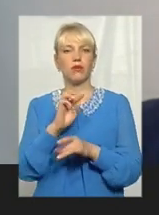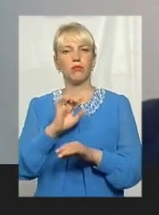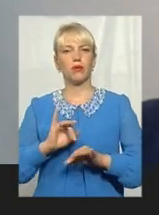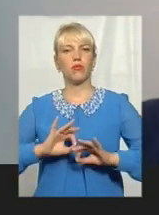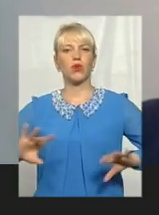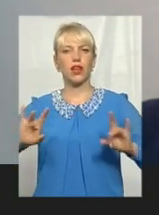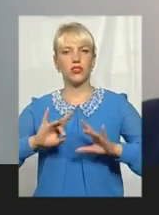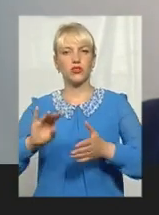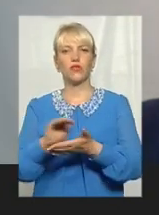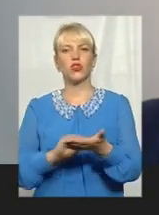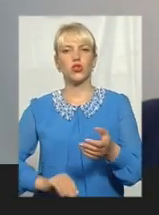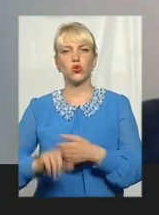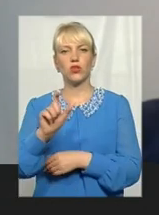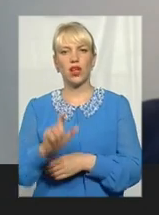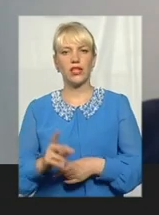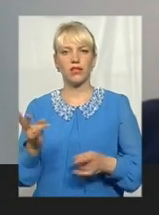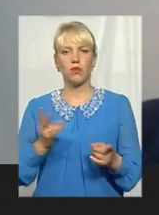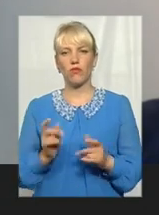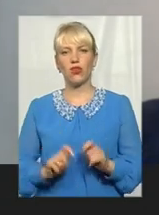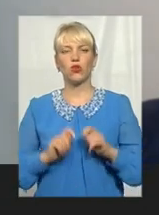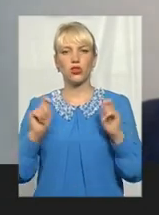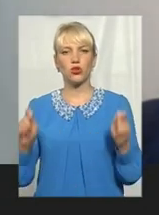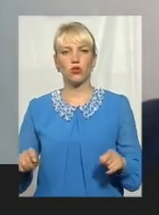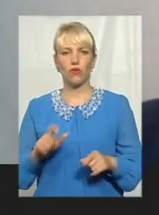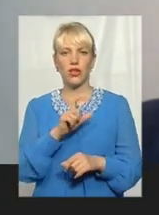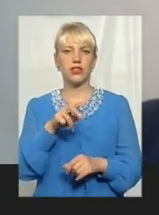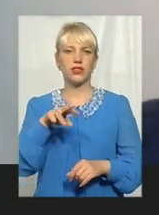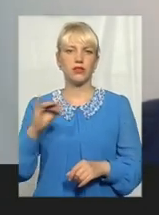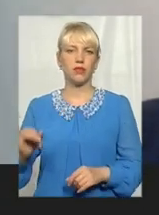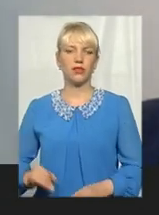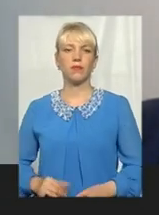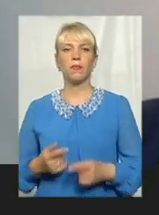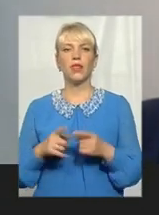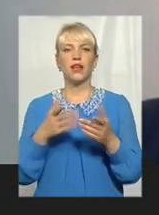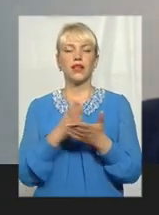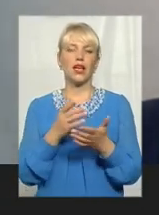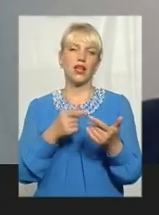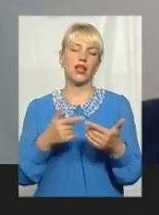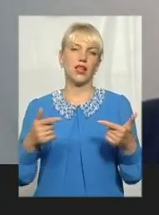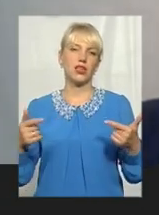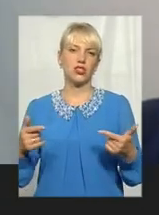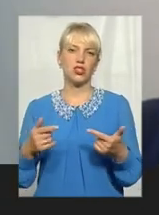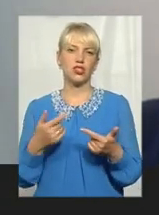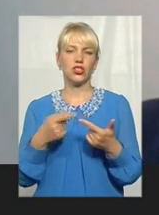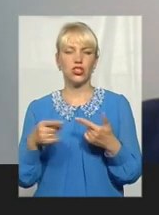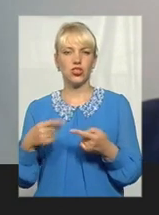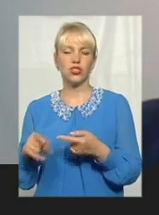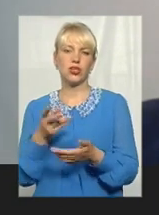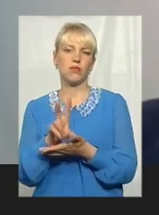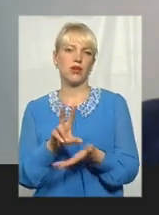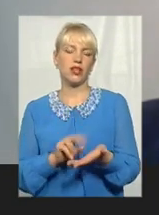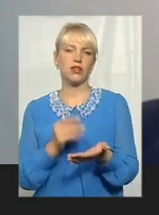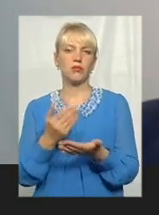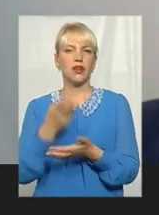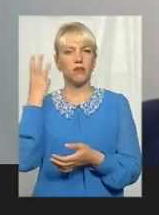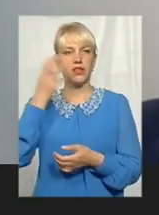журналіст, мають розкривати засоби масової інформації. Є і інші приклади. Ну, знову таки, у Хмельницькій